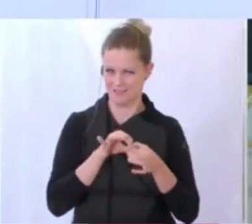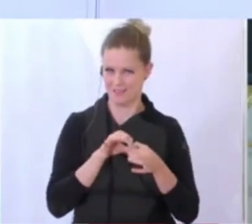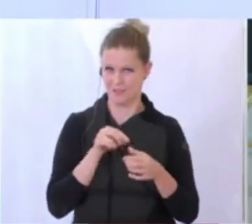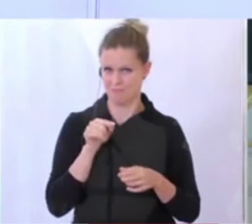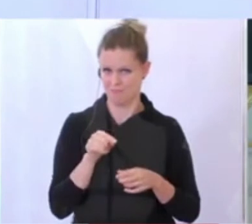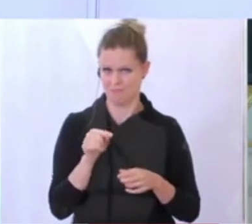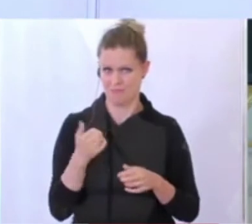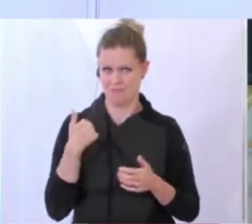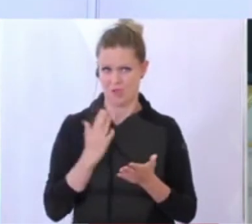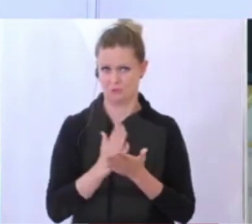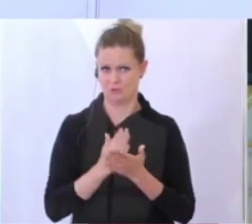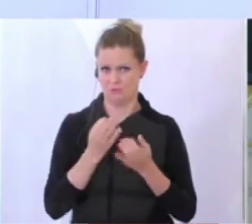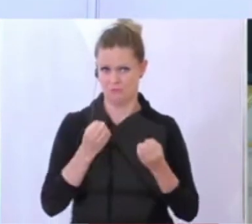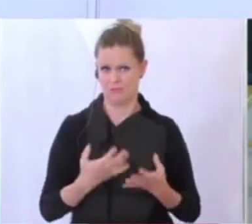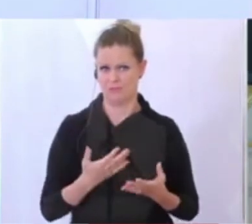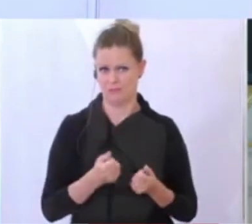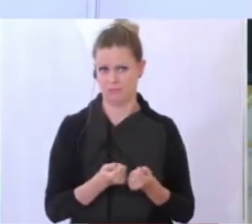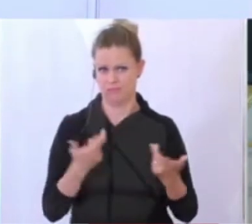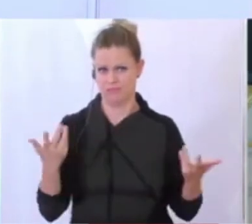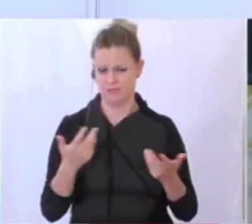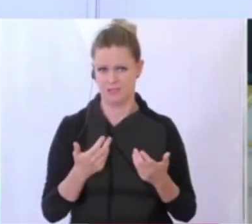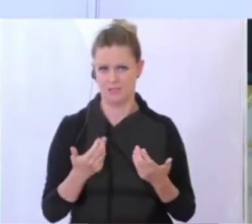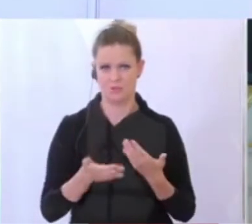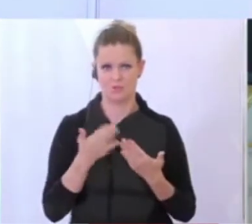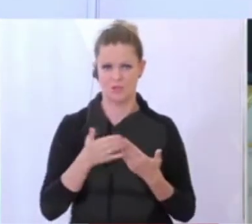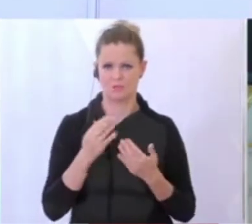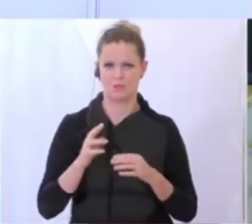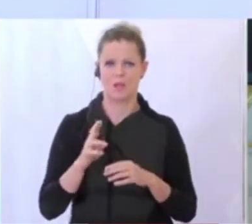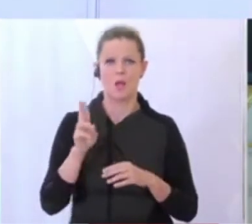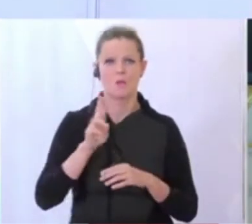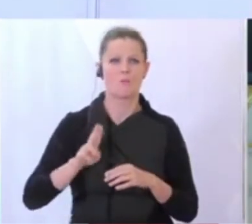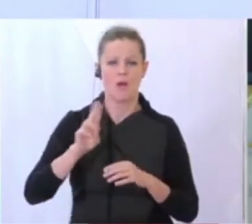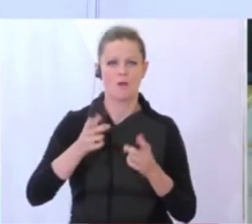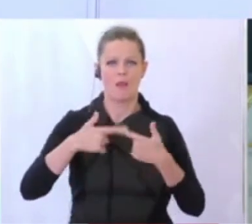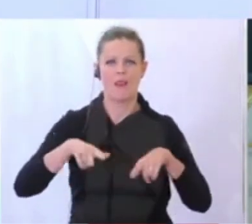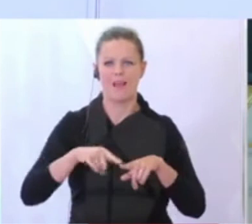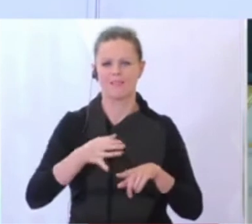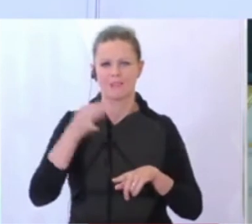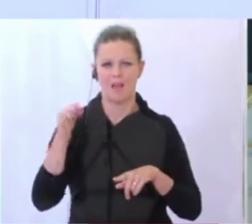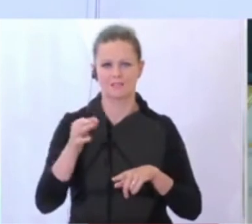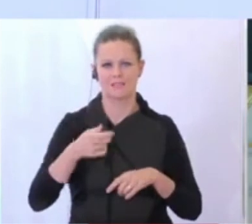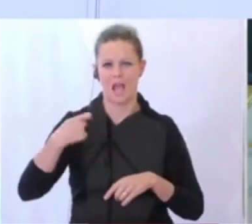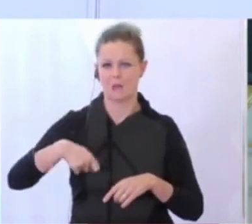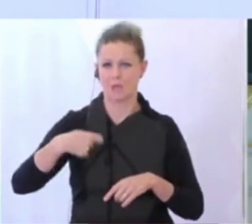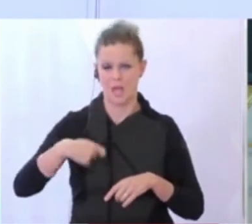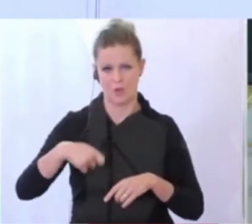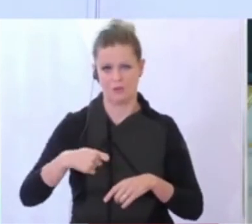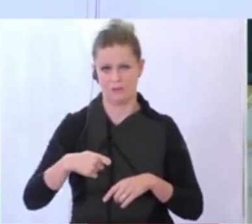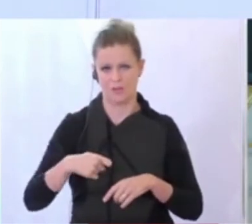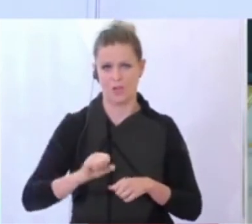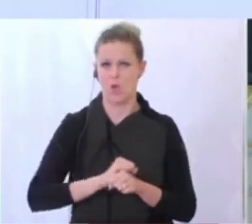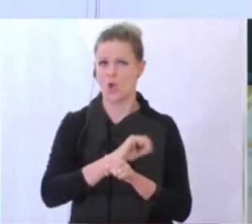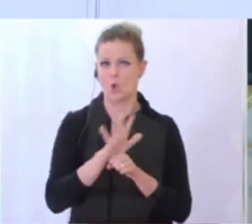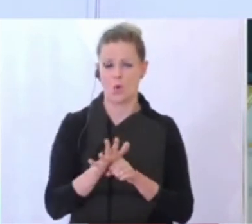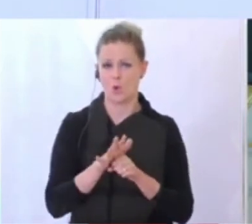hat es mehrere Vorfälle gegeben, etwa, dass blaue Landtagsabgeordnete Corona-Partys nicht nur angestiftet haben, sondern auch